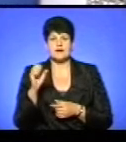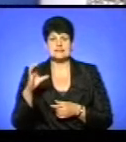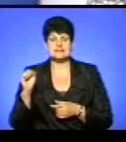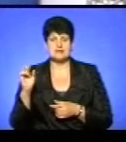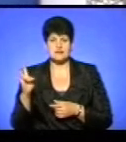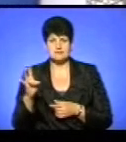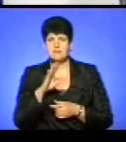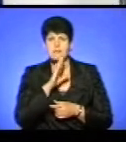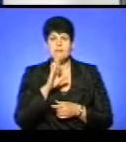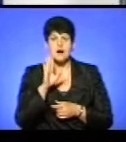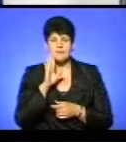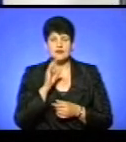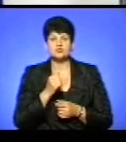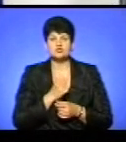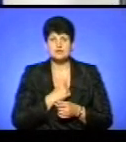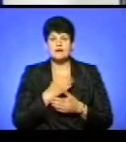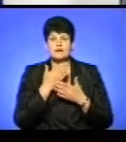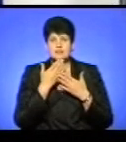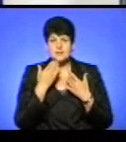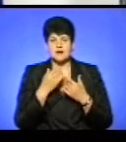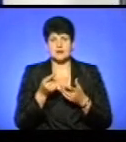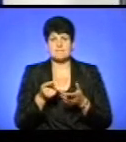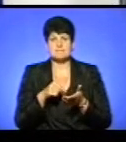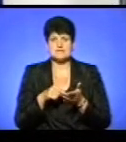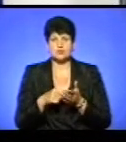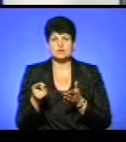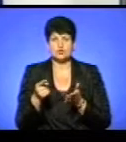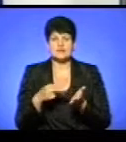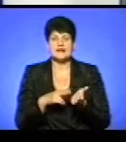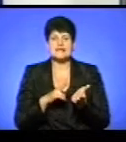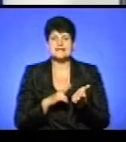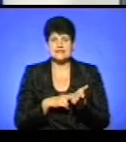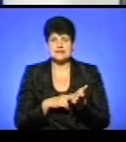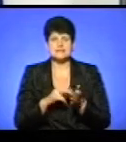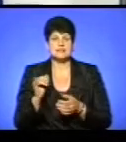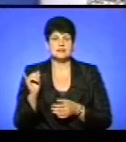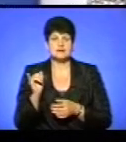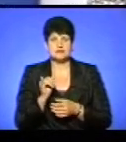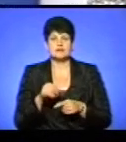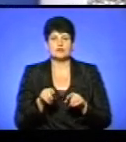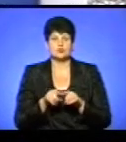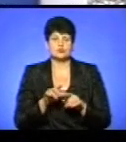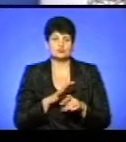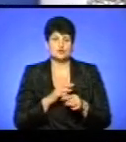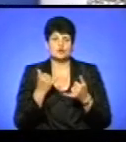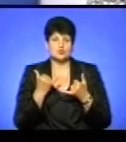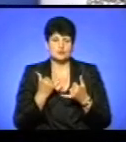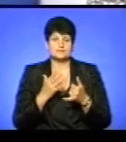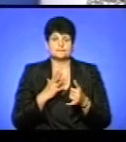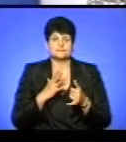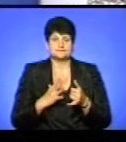мама, яка, на жаль, не має міської тернобільської реєстрації і також була сьогодні змушена